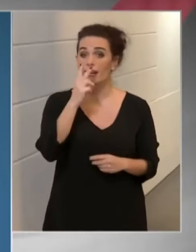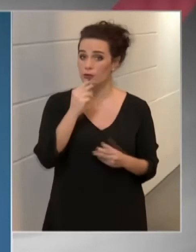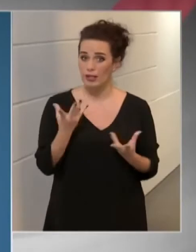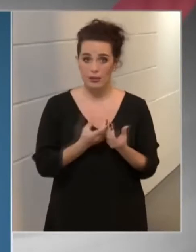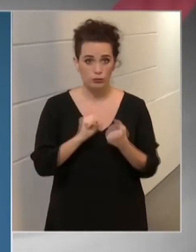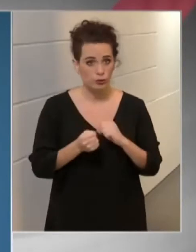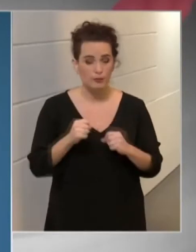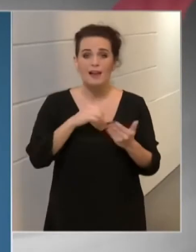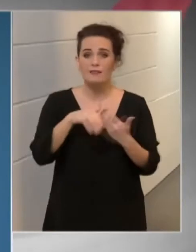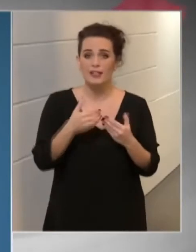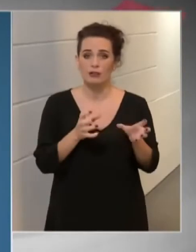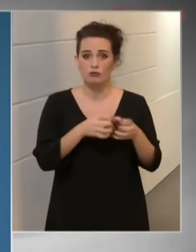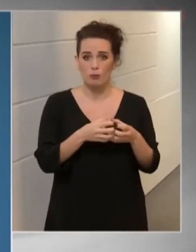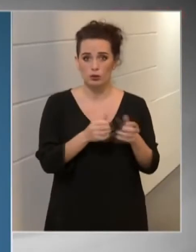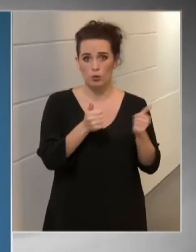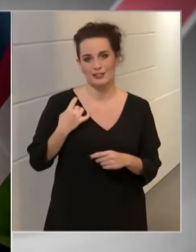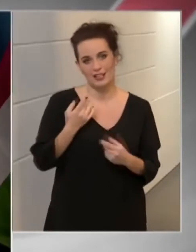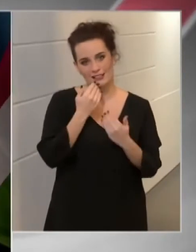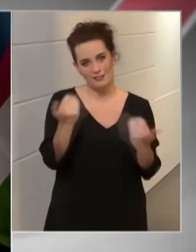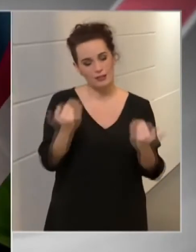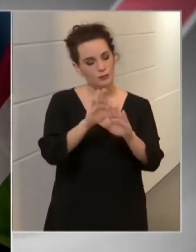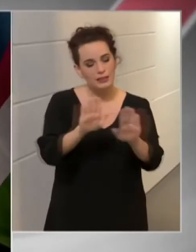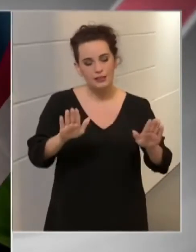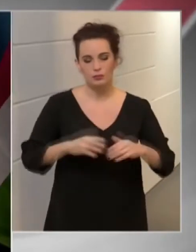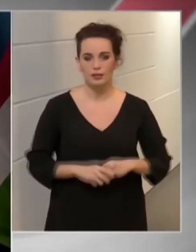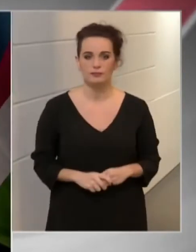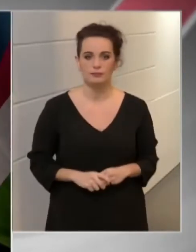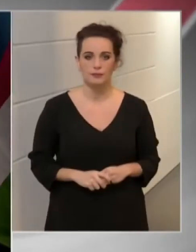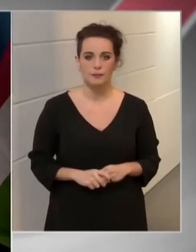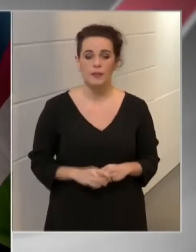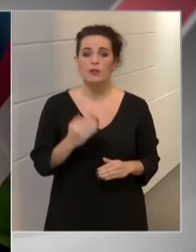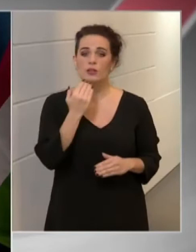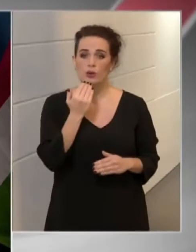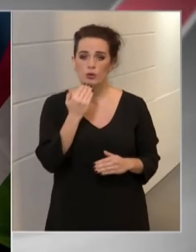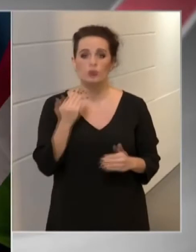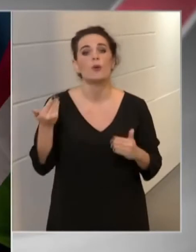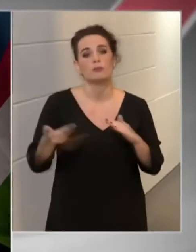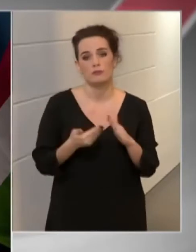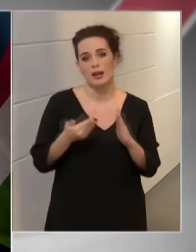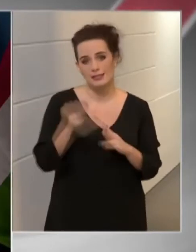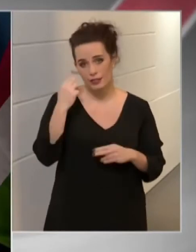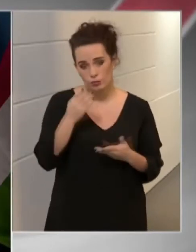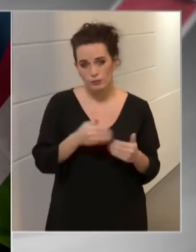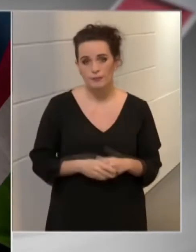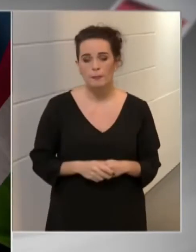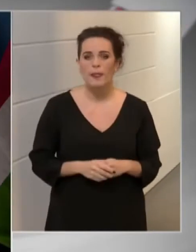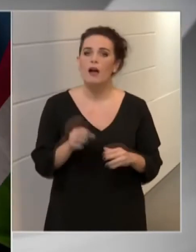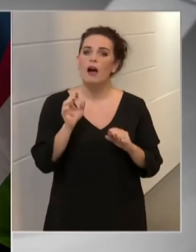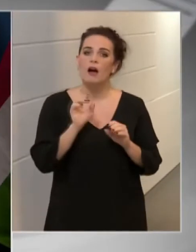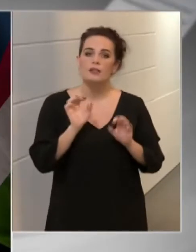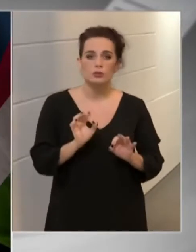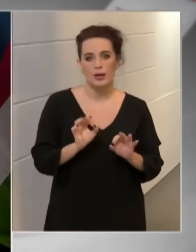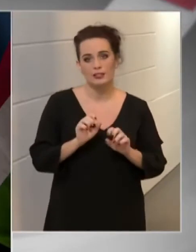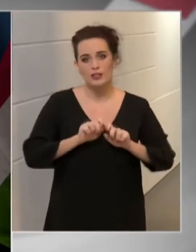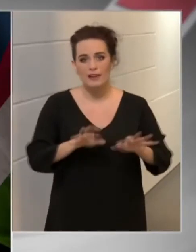ellenőrzésében, a közrend és a közbiztonság fenntartásában. A tavaszihoz képest tízszeres létszámmal